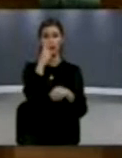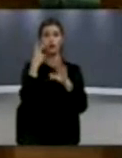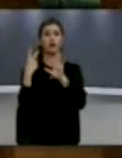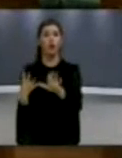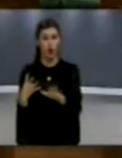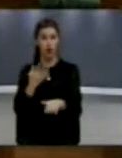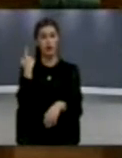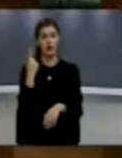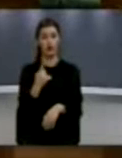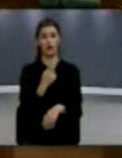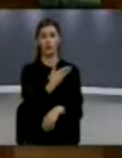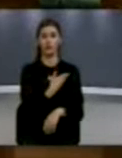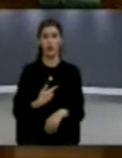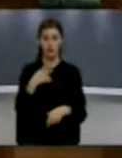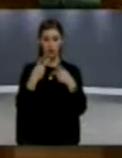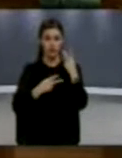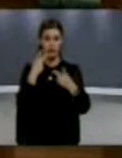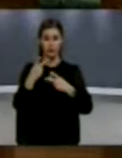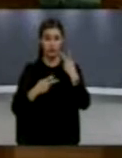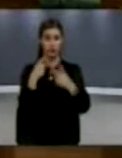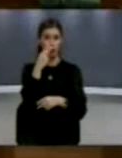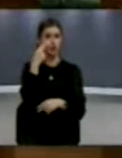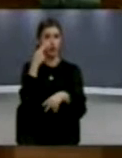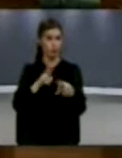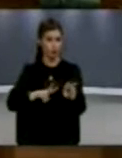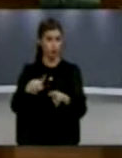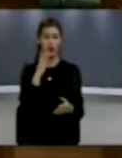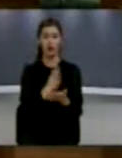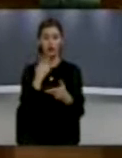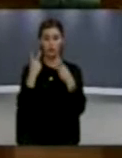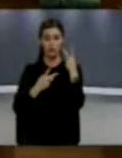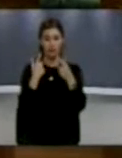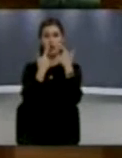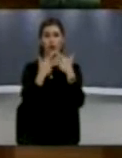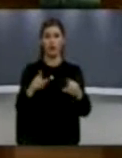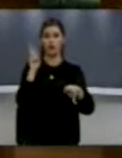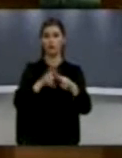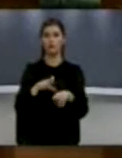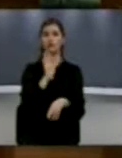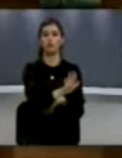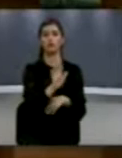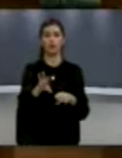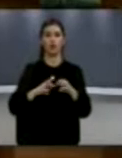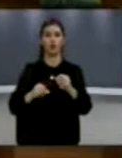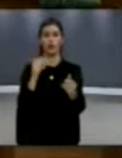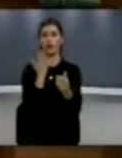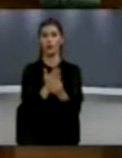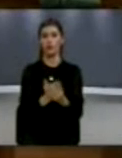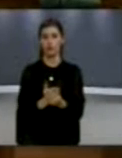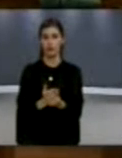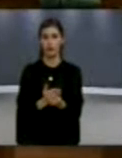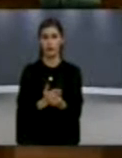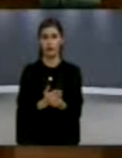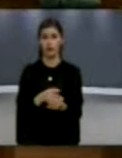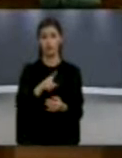Jugoslavis me Selinë Shkup u a ka njohër të drejten jo vetëm qëfryzimit për rëtë pronsis për të cilën disponohim edhe me një vendim. Me